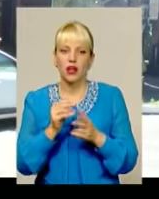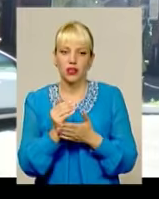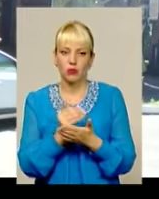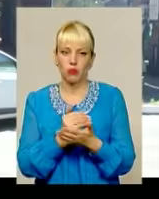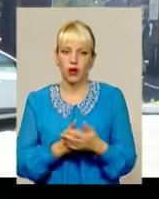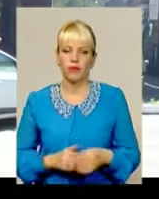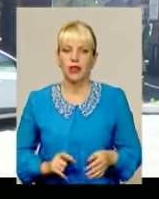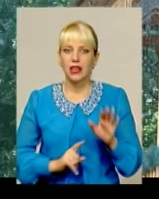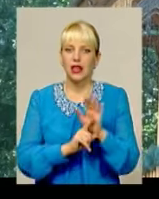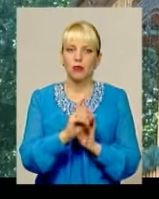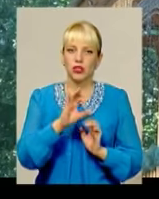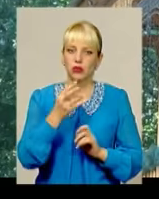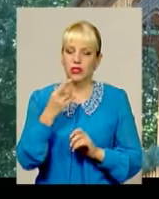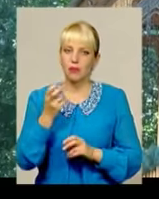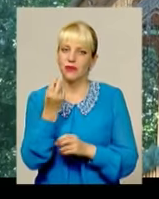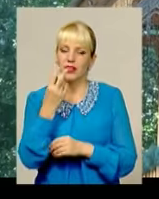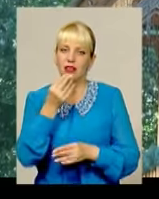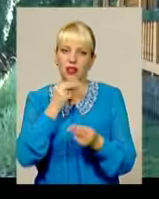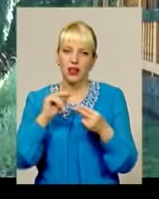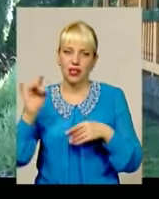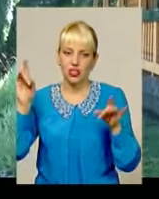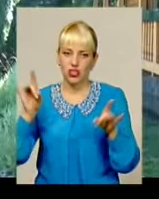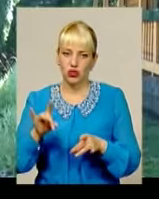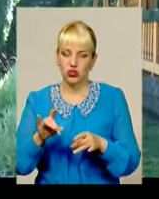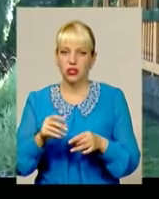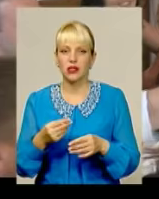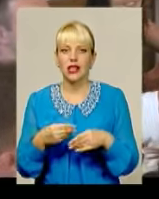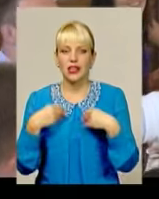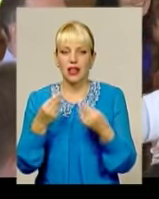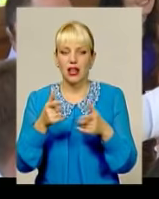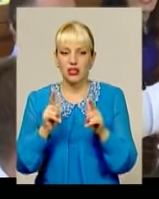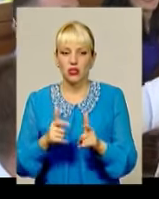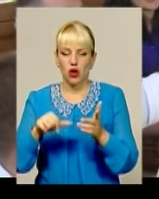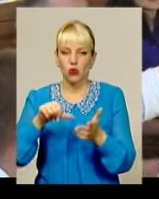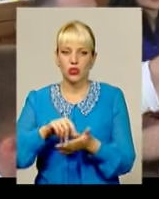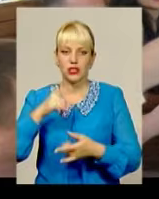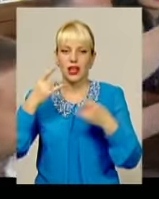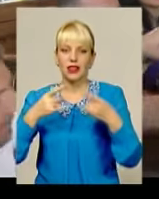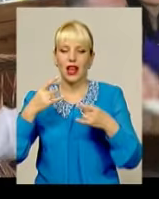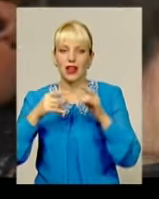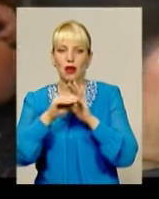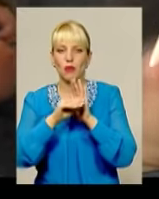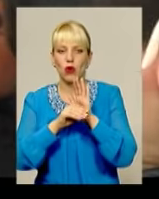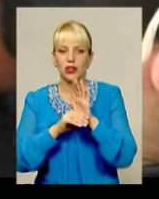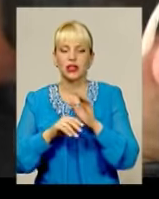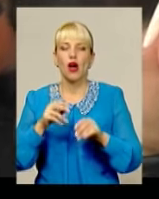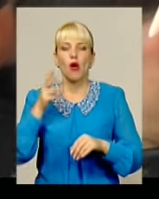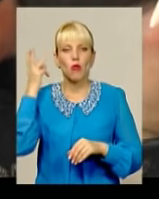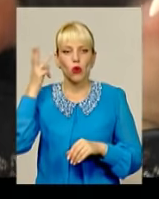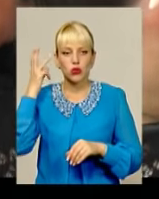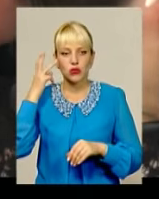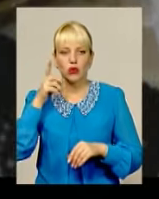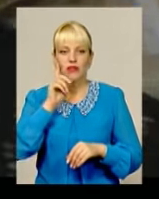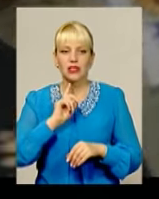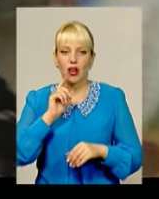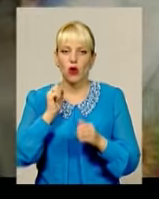Ще на початку серпня 12 кращих ресторанів міста дали свою згоду на участь у телепроєкті «Проскурівські смаколики». Шляхом жеребкування